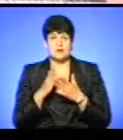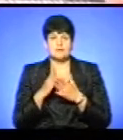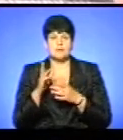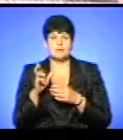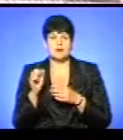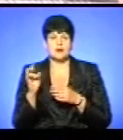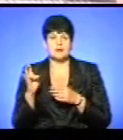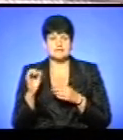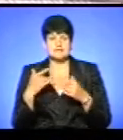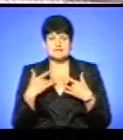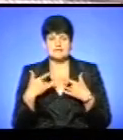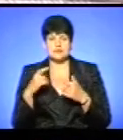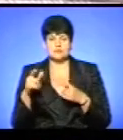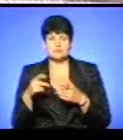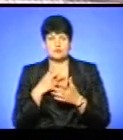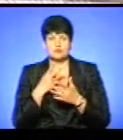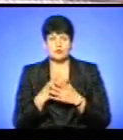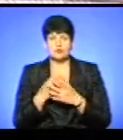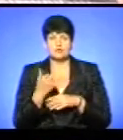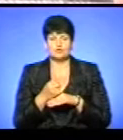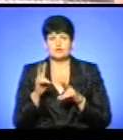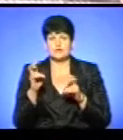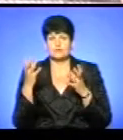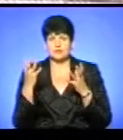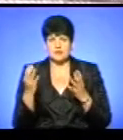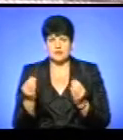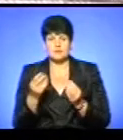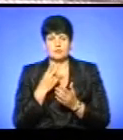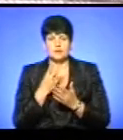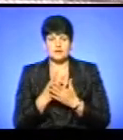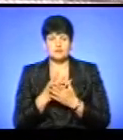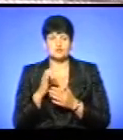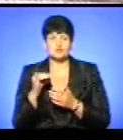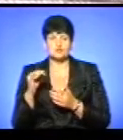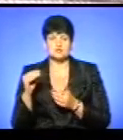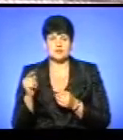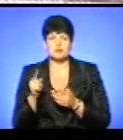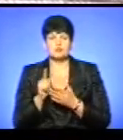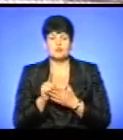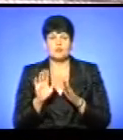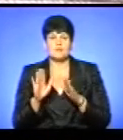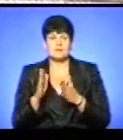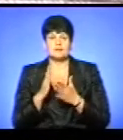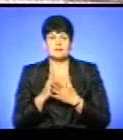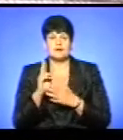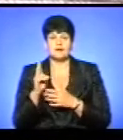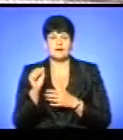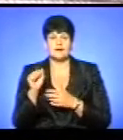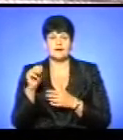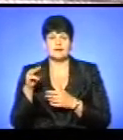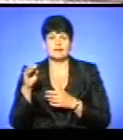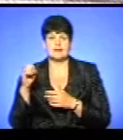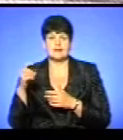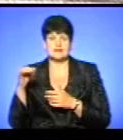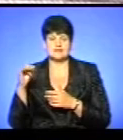сценку, де ми розкриваємо основну тему дня, де розкриваємо весь сюжет. Також обов'язковим елементом є катехизація, де також